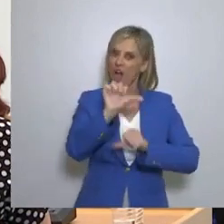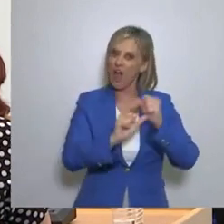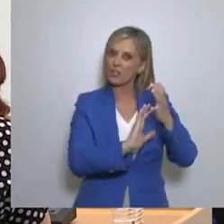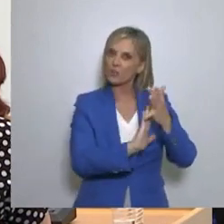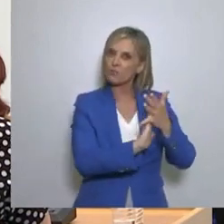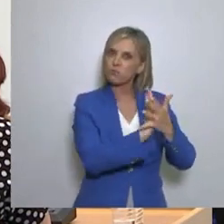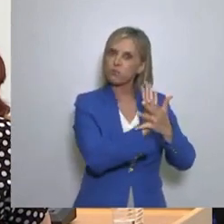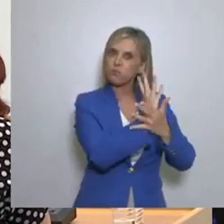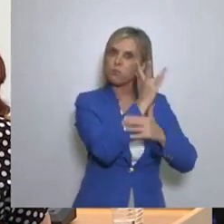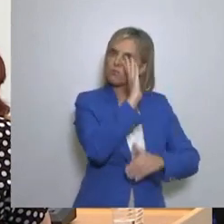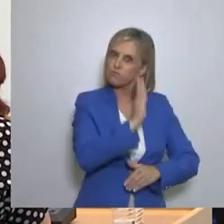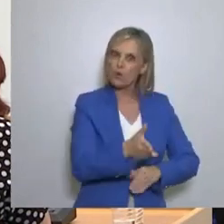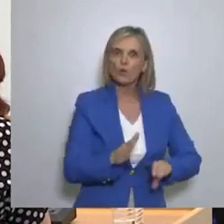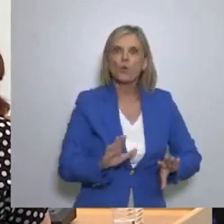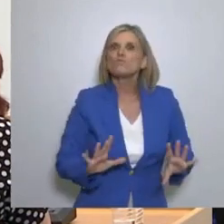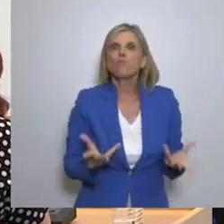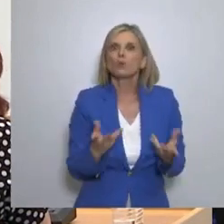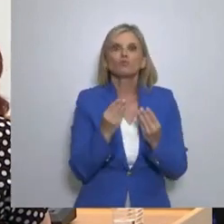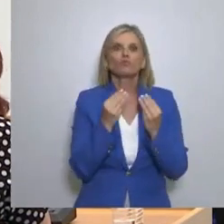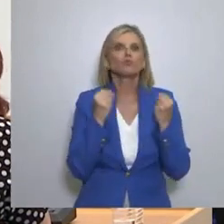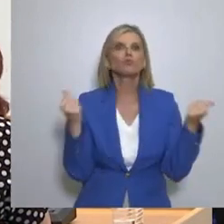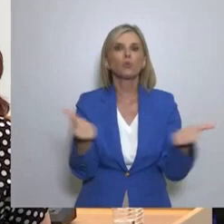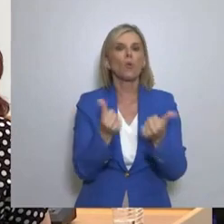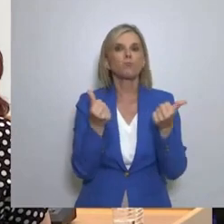πραγματοποιηθεί κάτι τέτοιο Ευχαριστώ